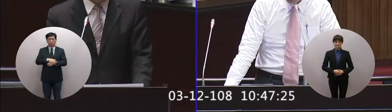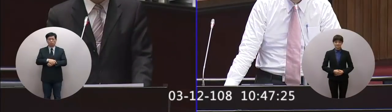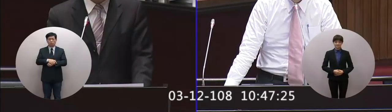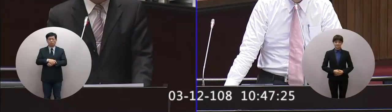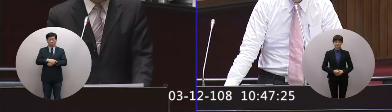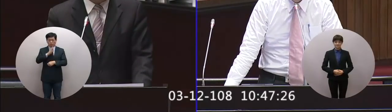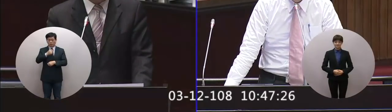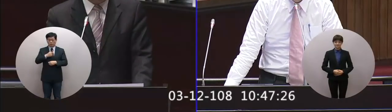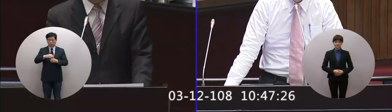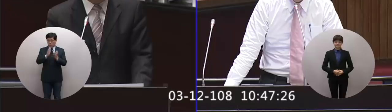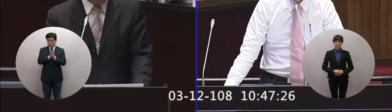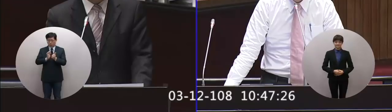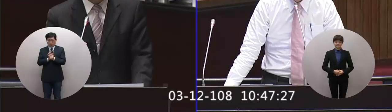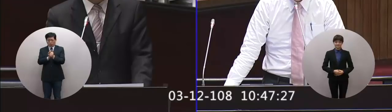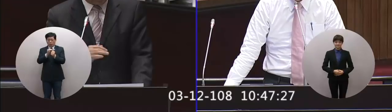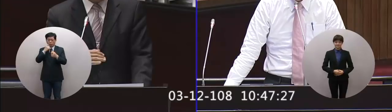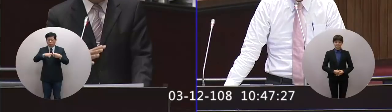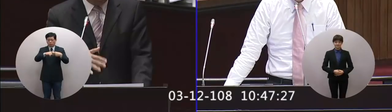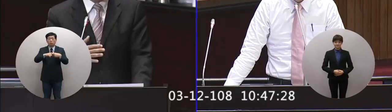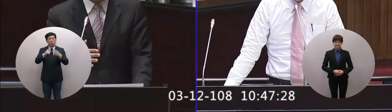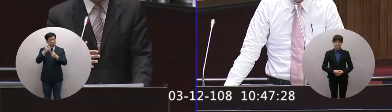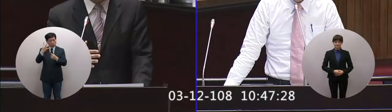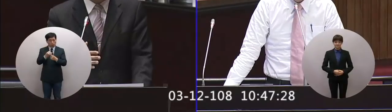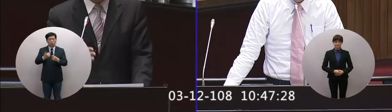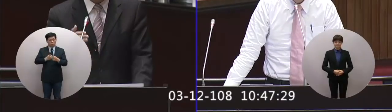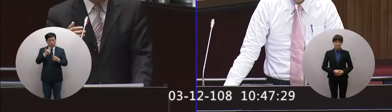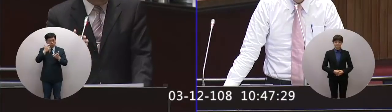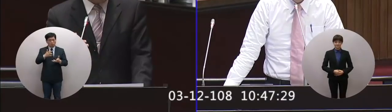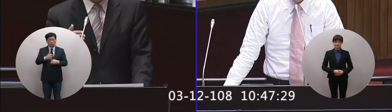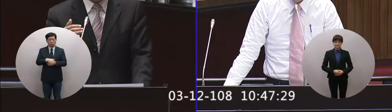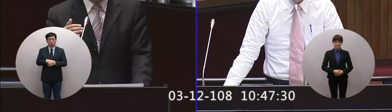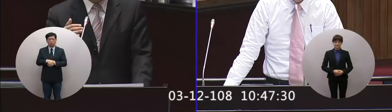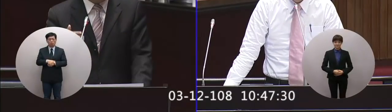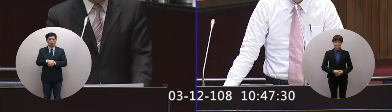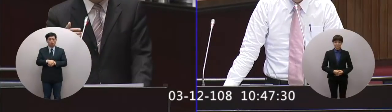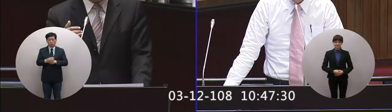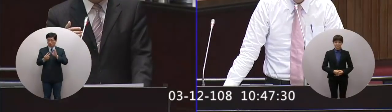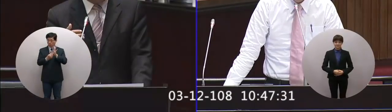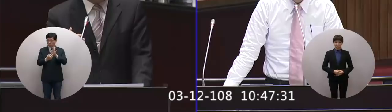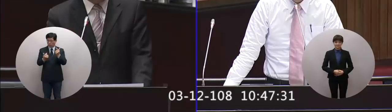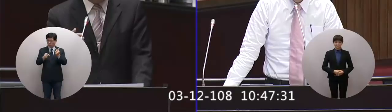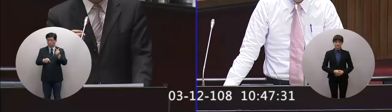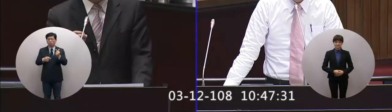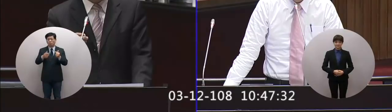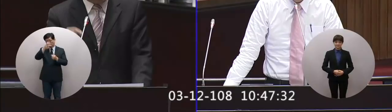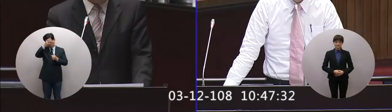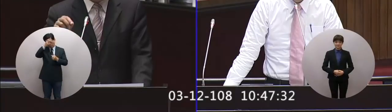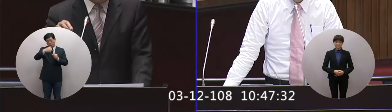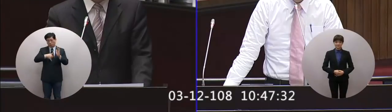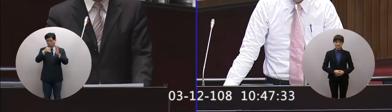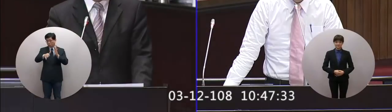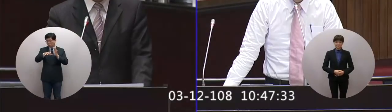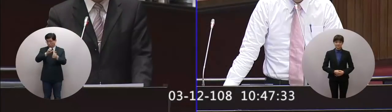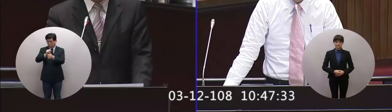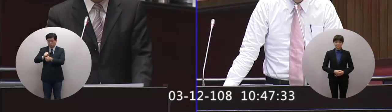關到的這個資源能夠做結合這幾年下來我們也在關注應該說不管在警方去做